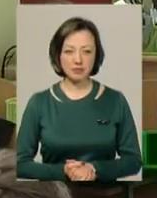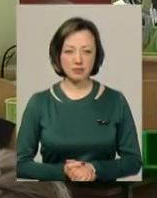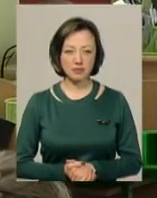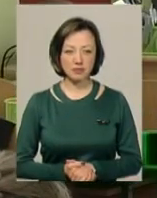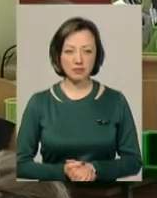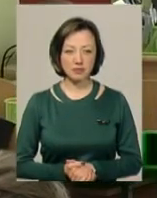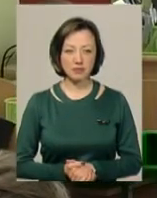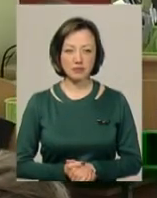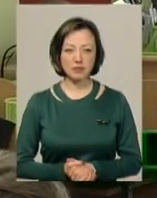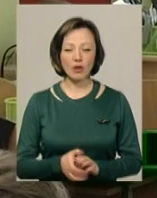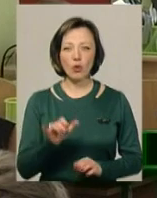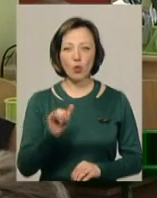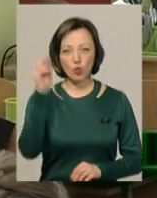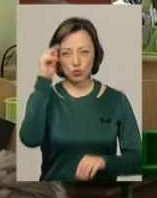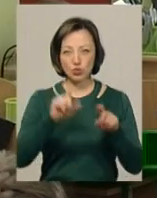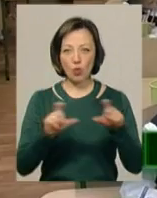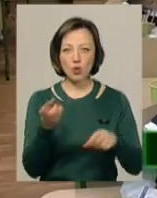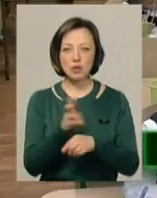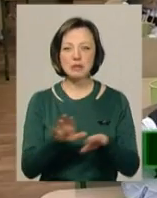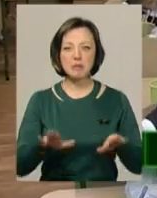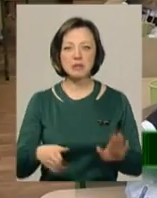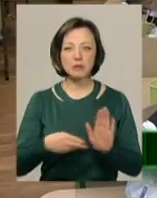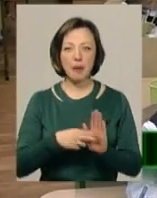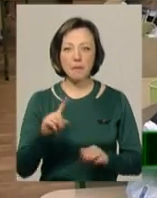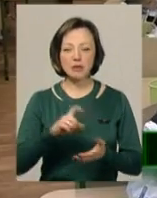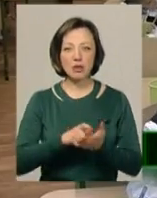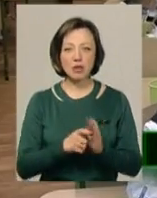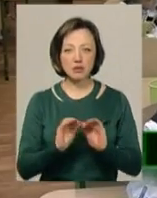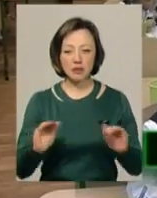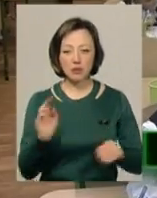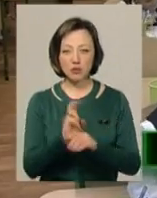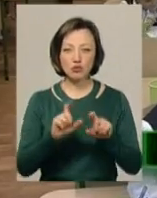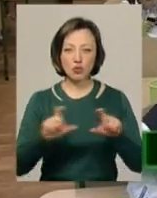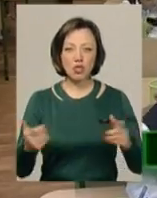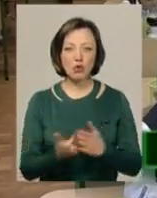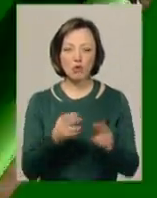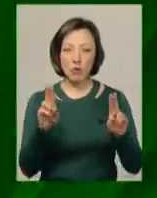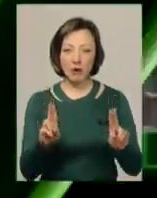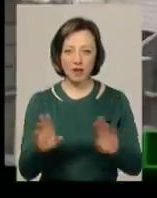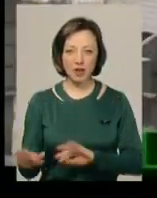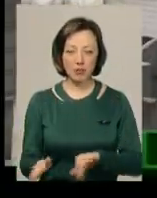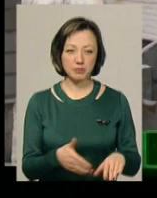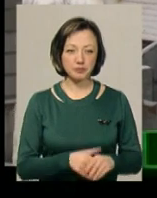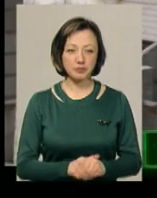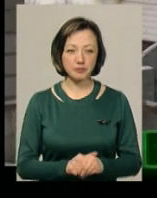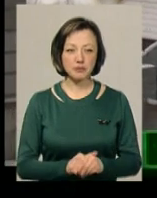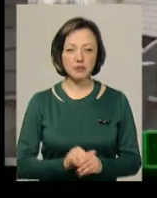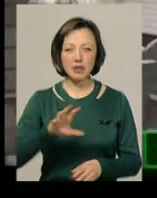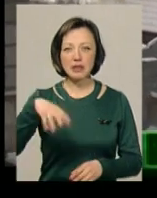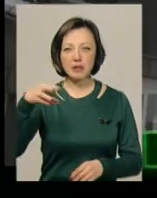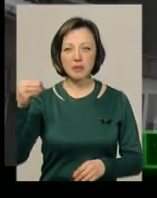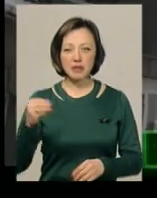У школу за місцем реєстрації. Першачки Хмельниччини цьогоріч підуть до школи за новими правилами. Задимлений